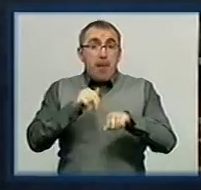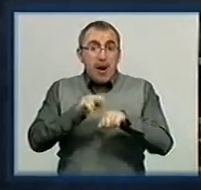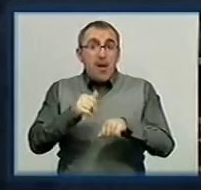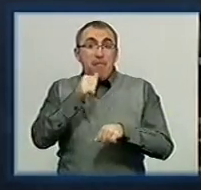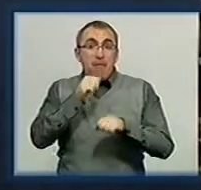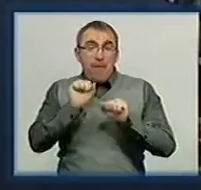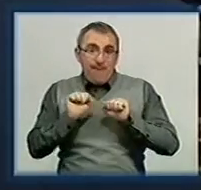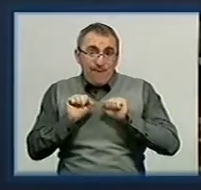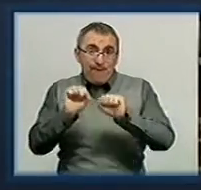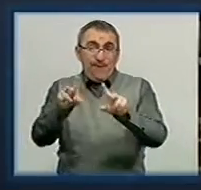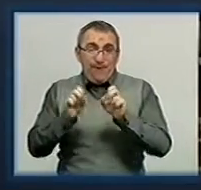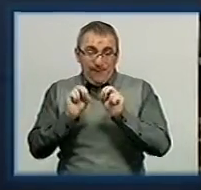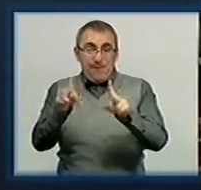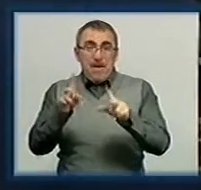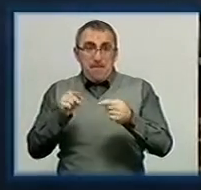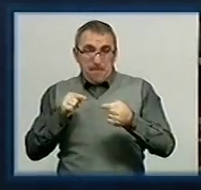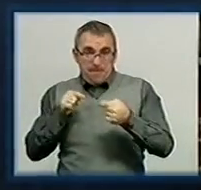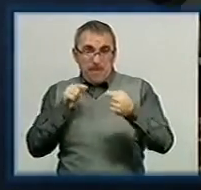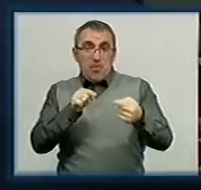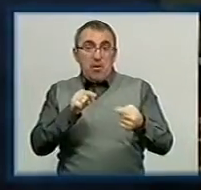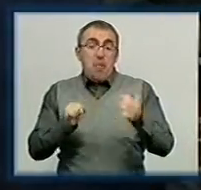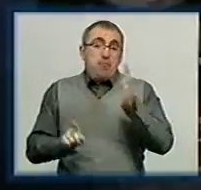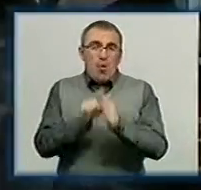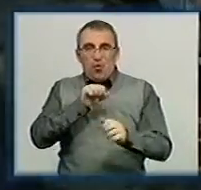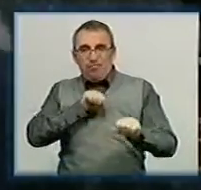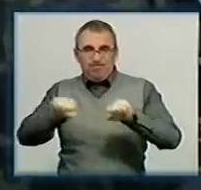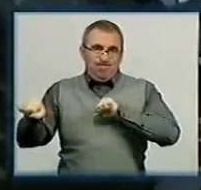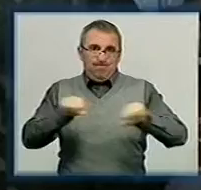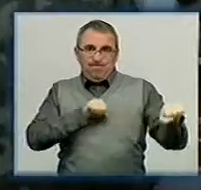спробувала відтіснити протестувальників. Почалася штовханина.